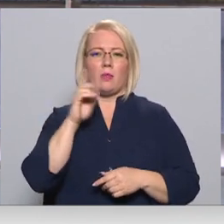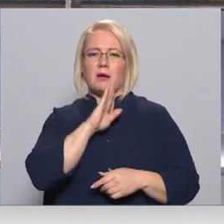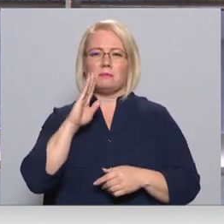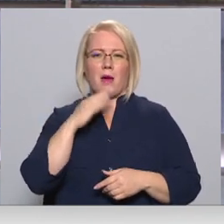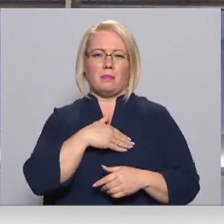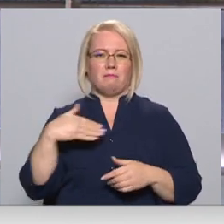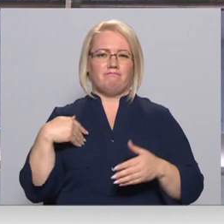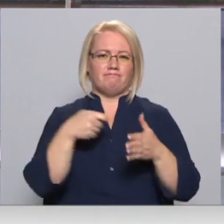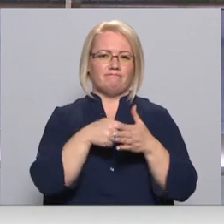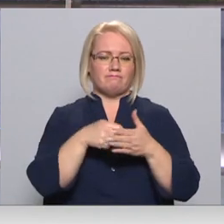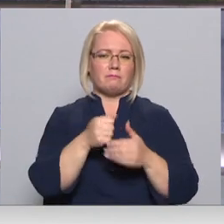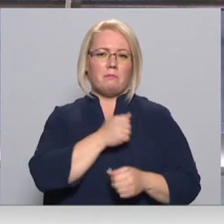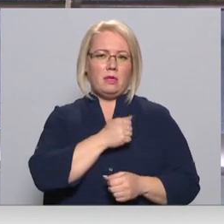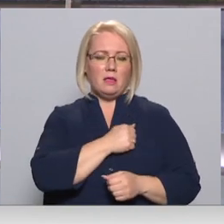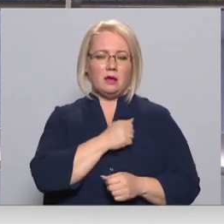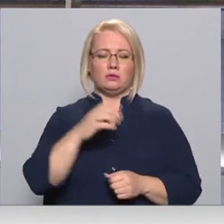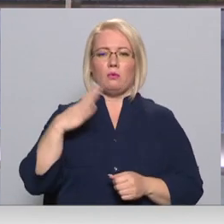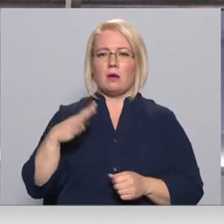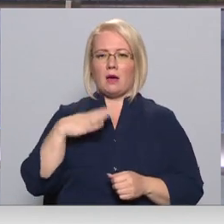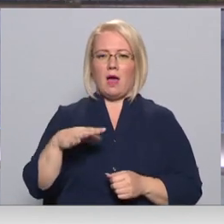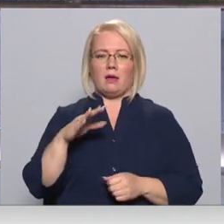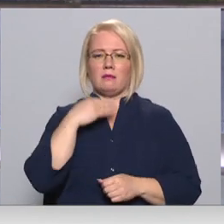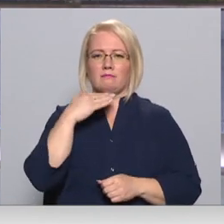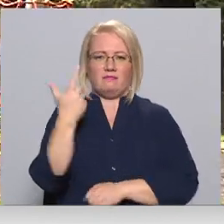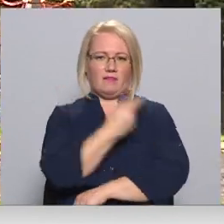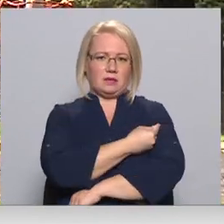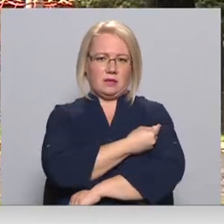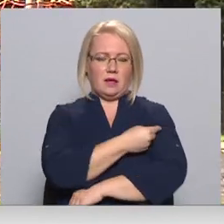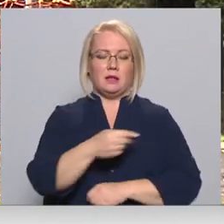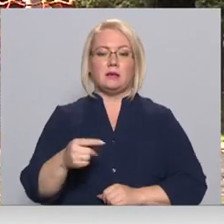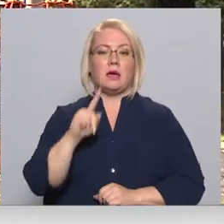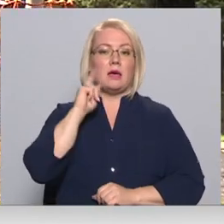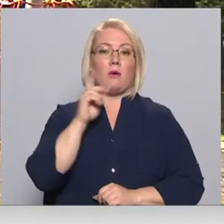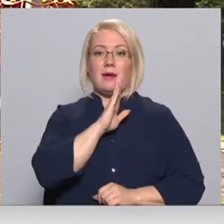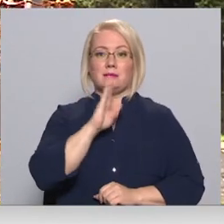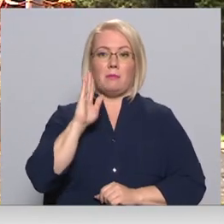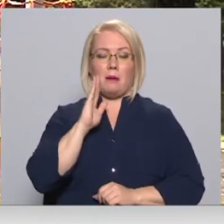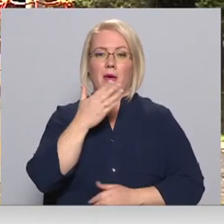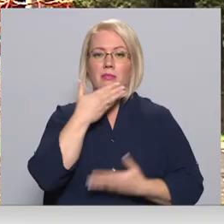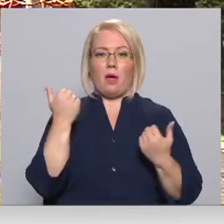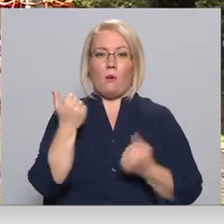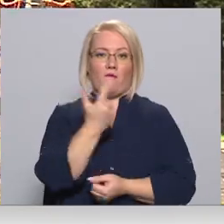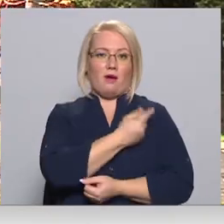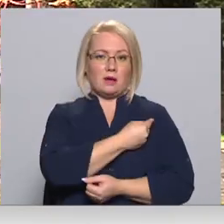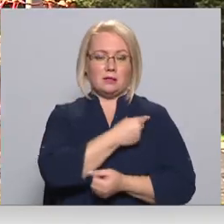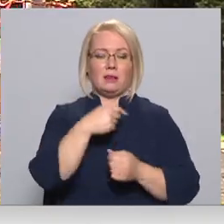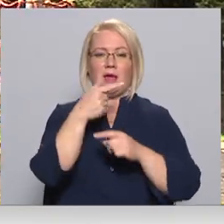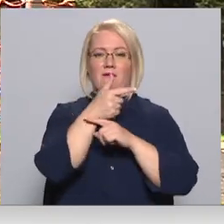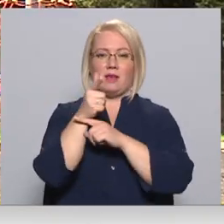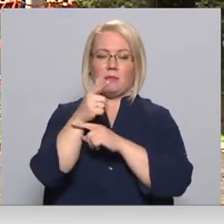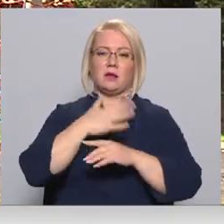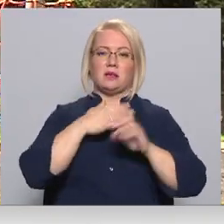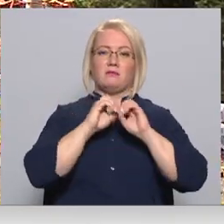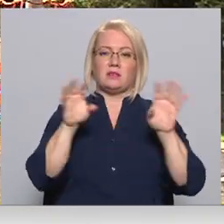joprojām baidās un nogaida ar vakcināciju. Jaunās māmiņas, kuras nav vakcinājušās, kameras priekšā ar savu